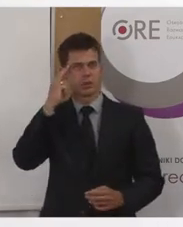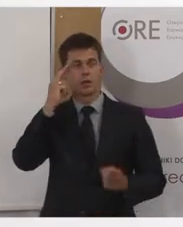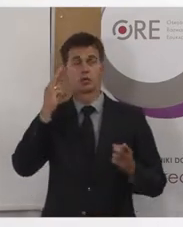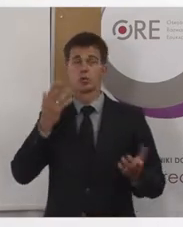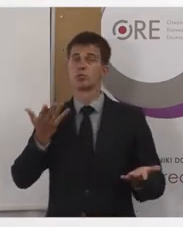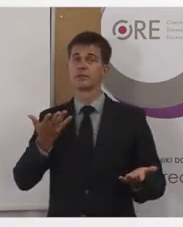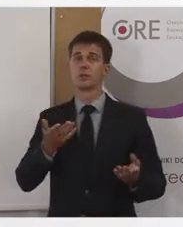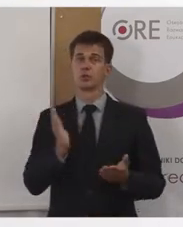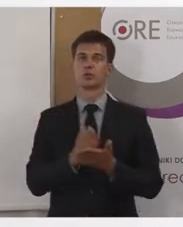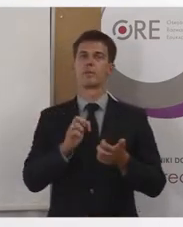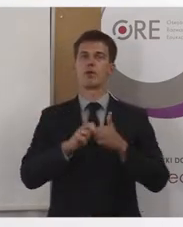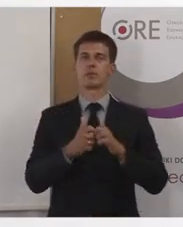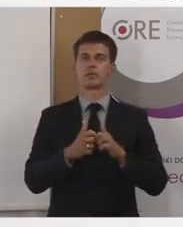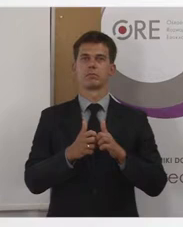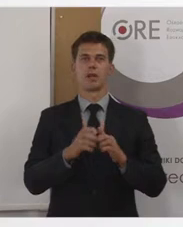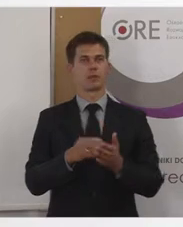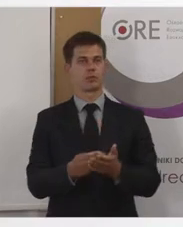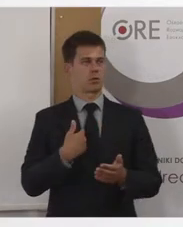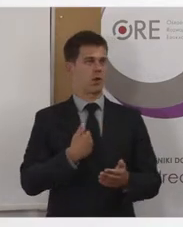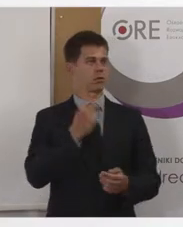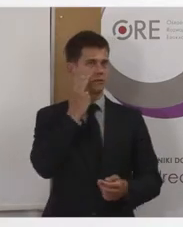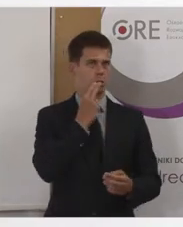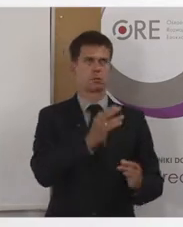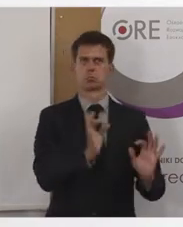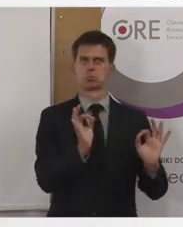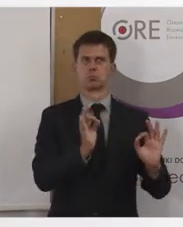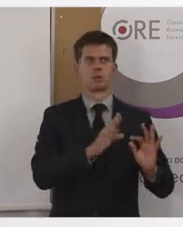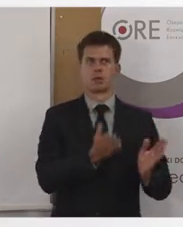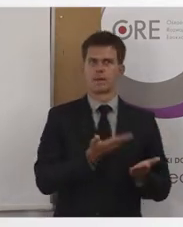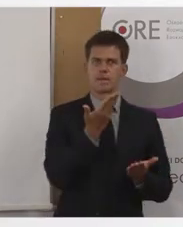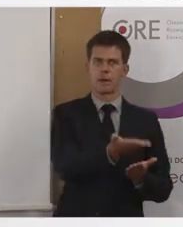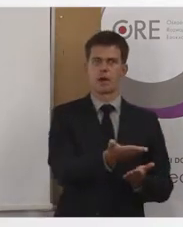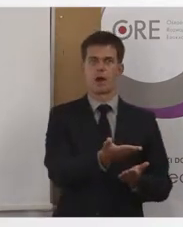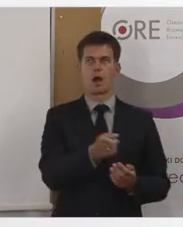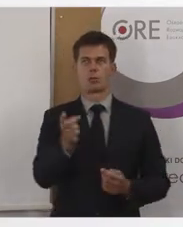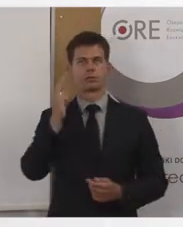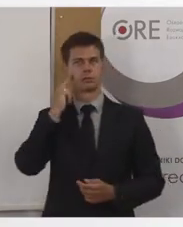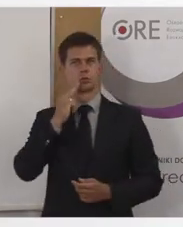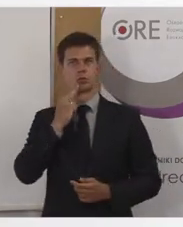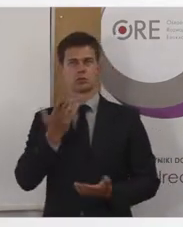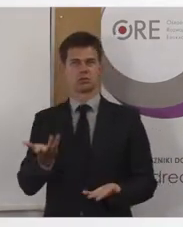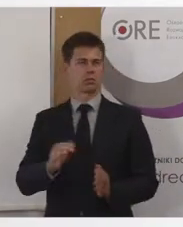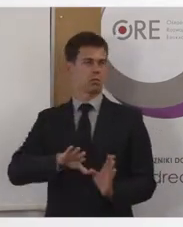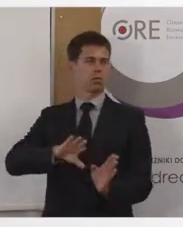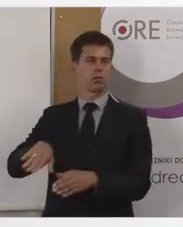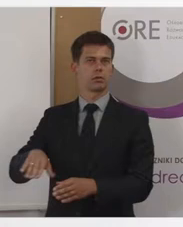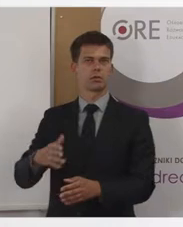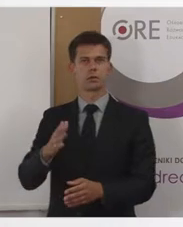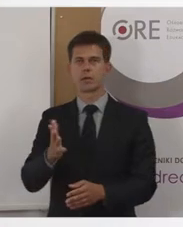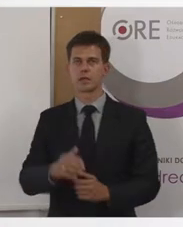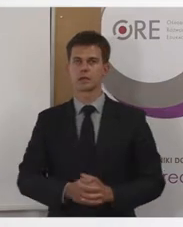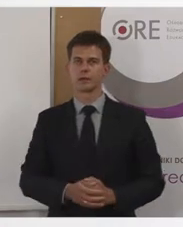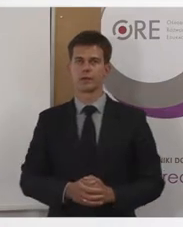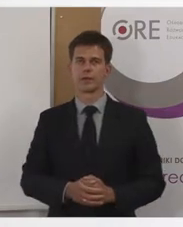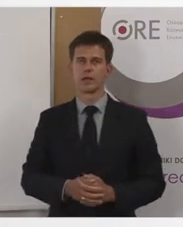potężnie grupę odbiorców. Przede wszystkim mówimy tutaj o osobach z niepełnosprawnościami sensorycznymi,